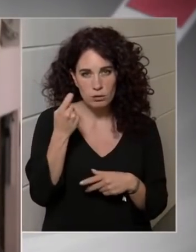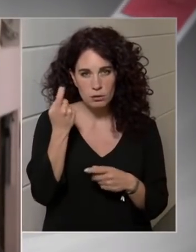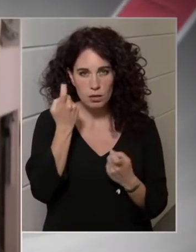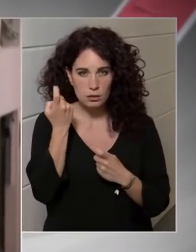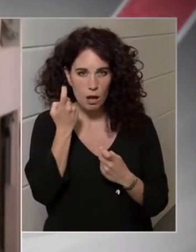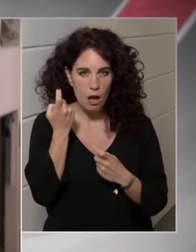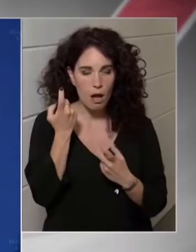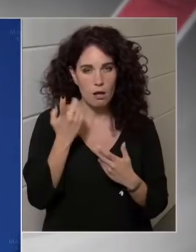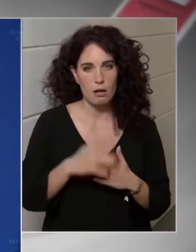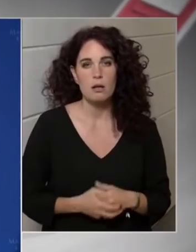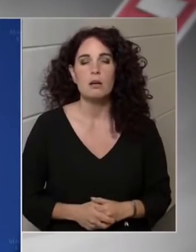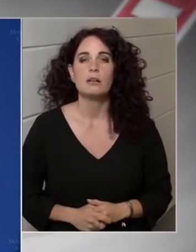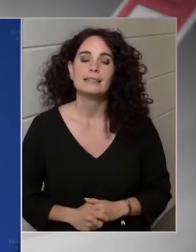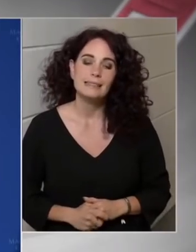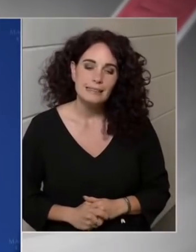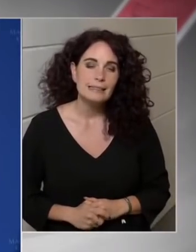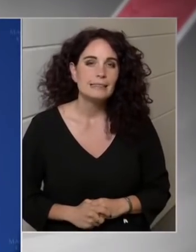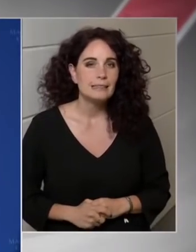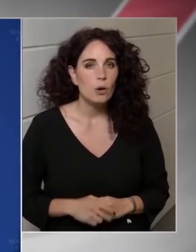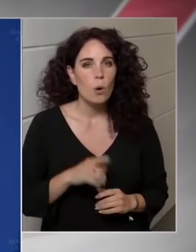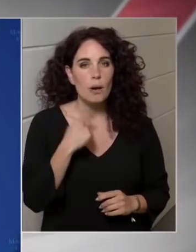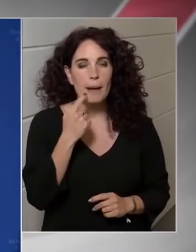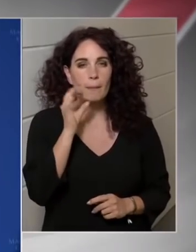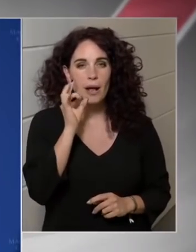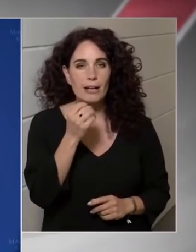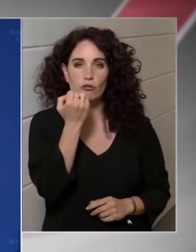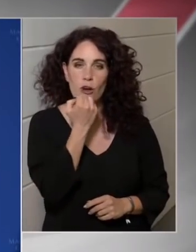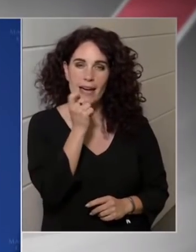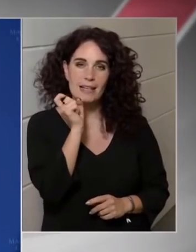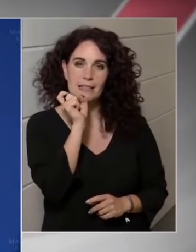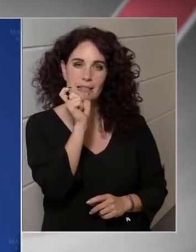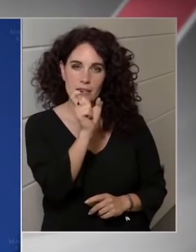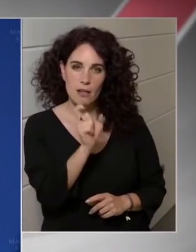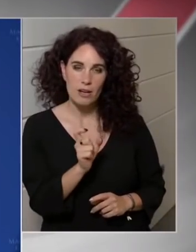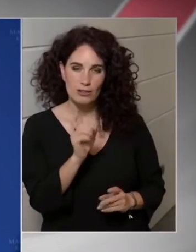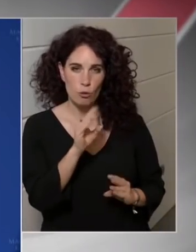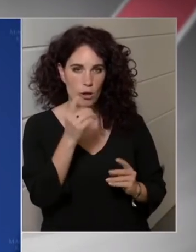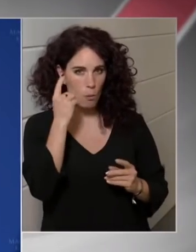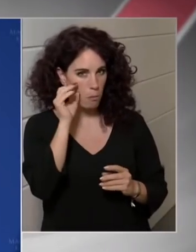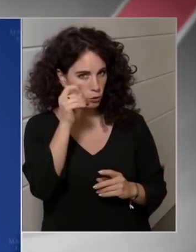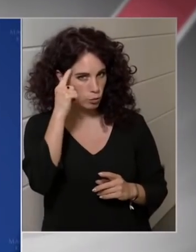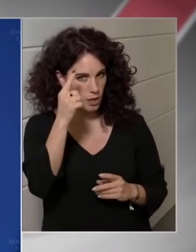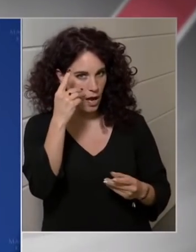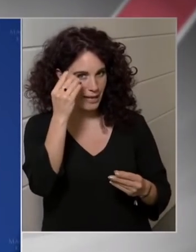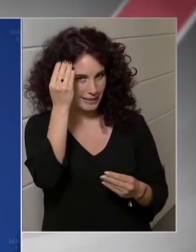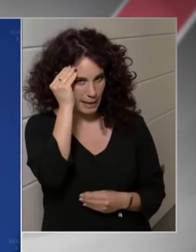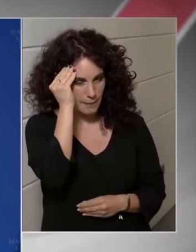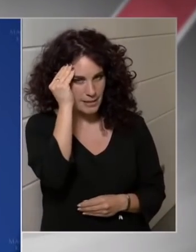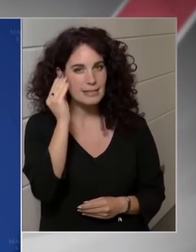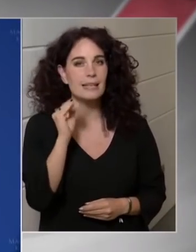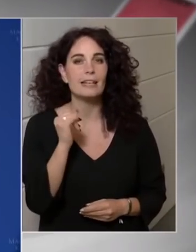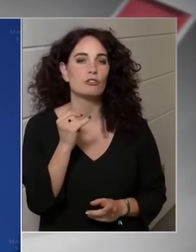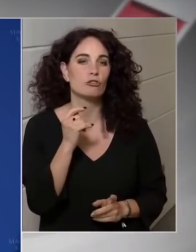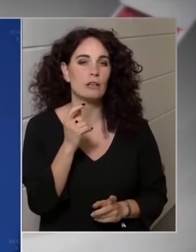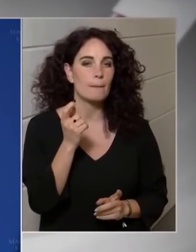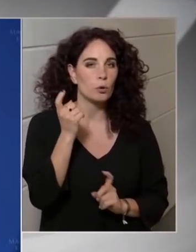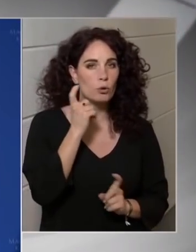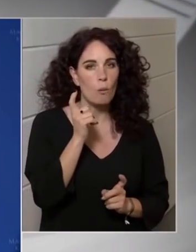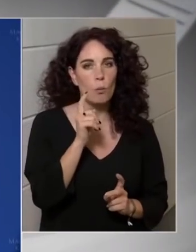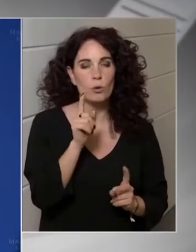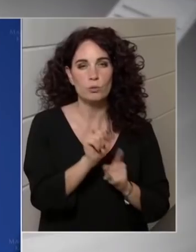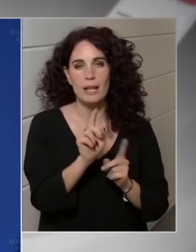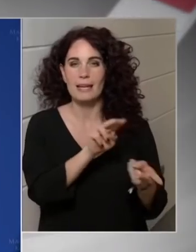háborút. Ezt is én azt jelenti, hogy Orbán Balázs a saját szavait sokkal jobban tudja értelmezni, és nem is gondolom, hogy így lehet lefordítani